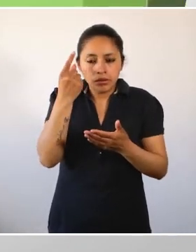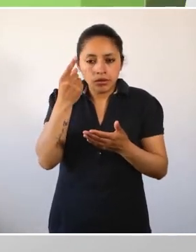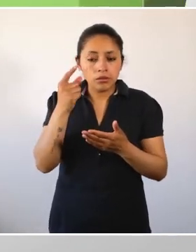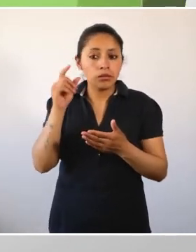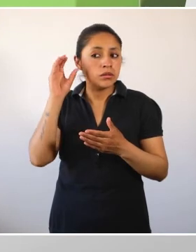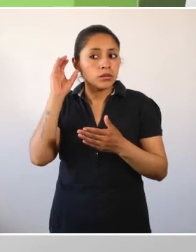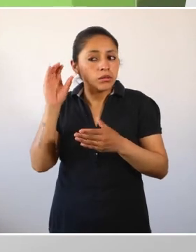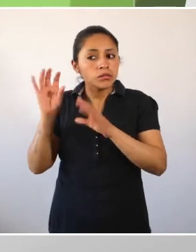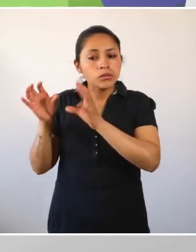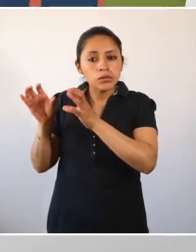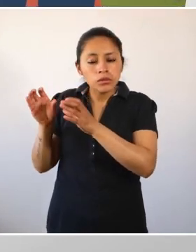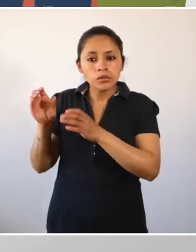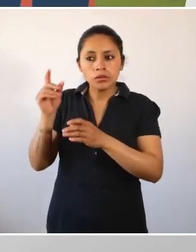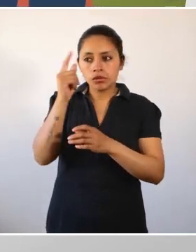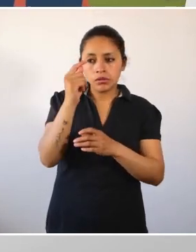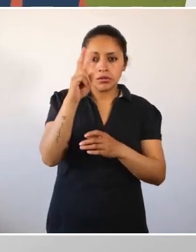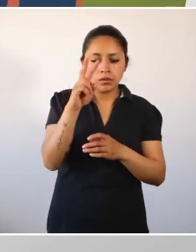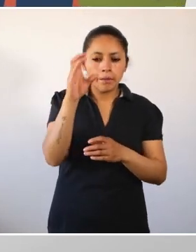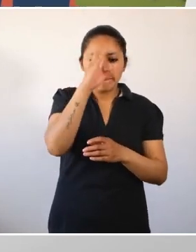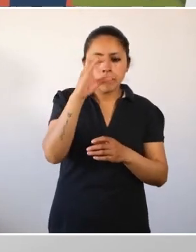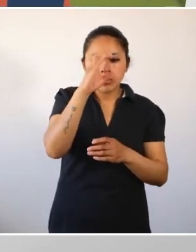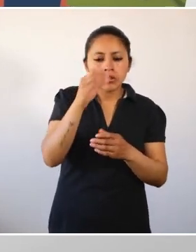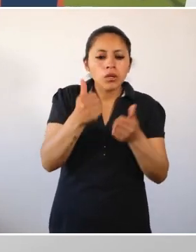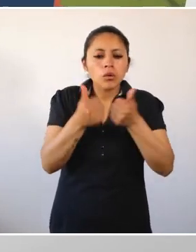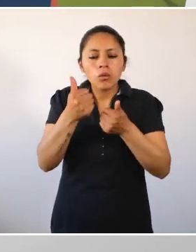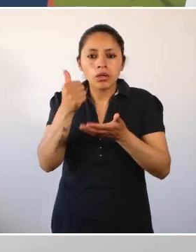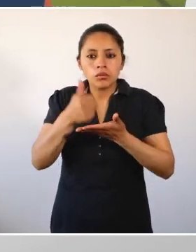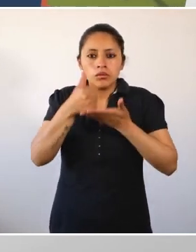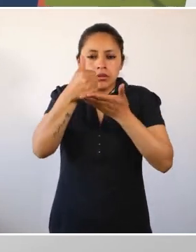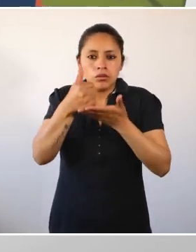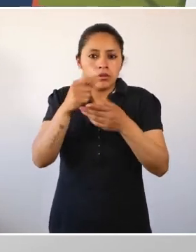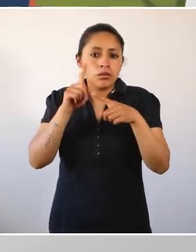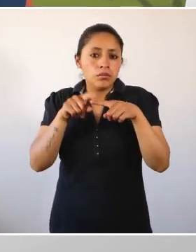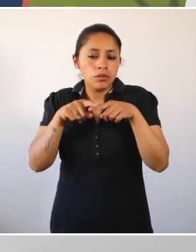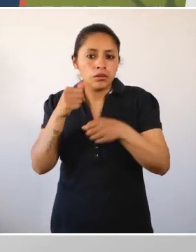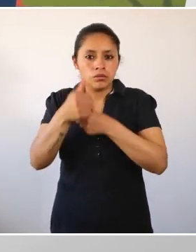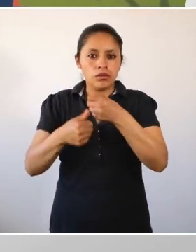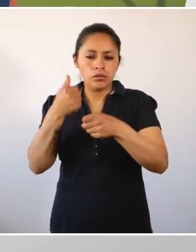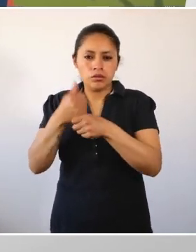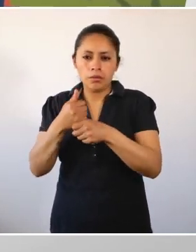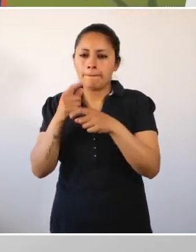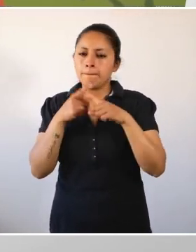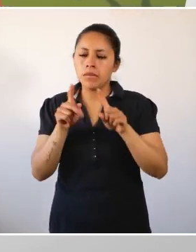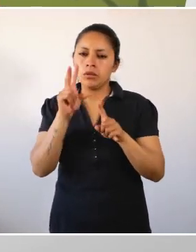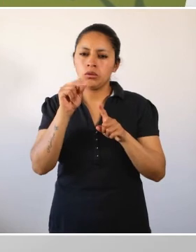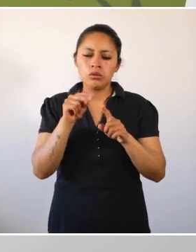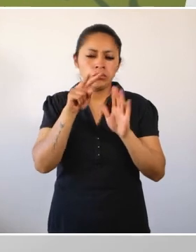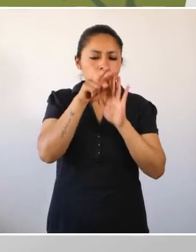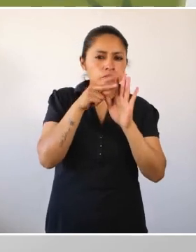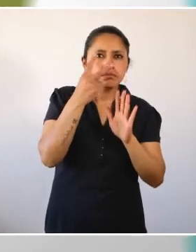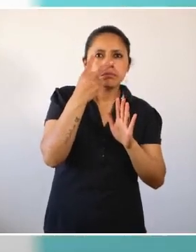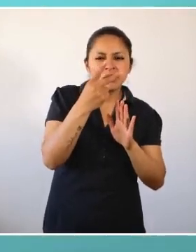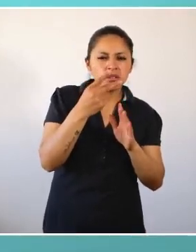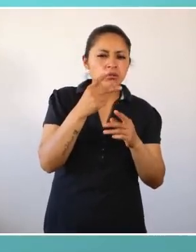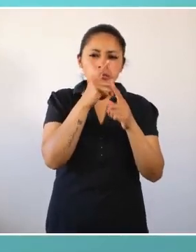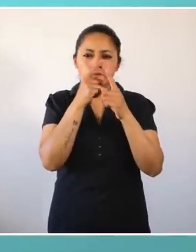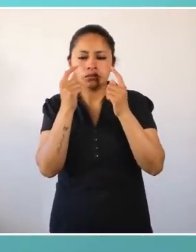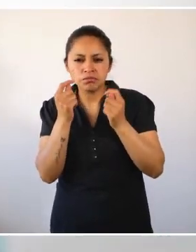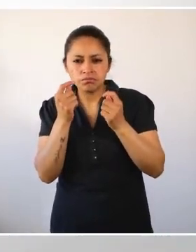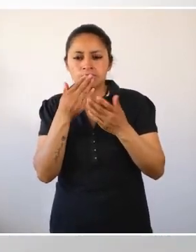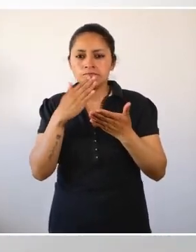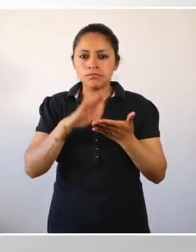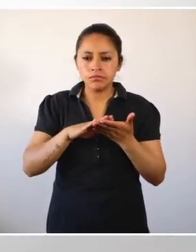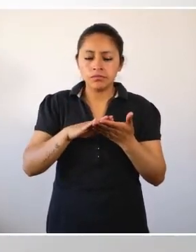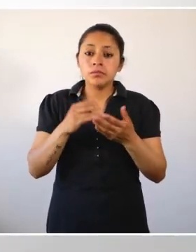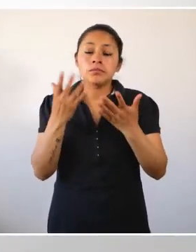Ministerio de Educación wasimanta atinke kawaita. Uyari itamaekan wa kichitapis. Suyaiku kai wulhaikuna yana